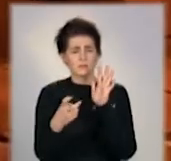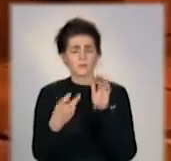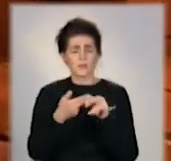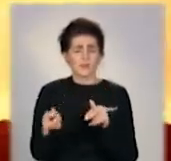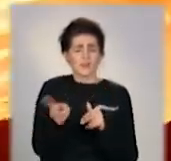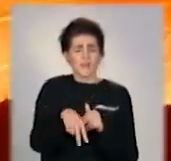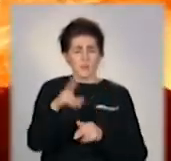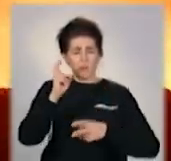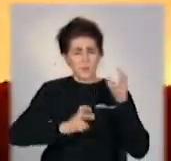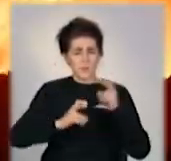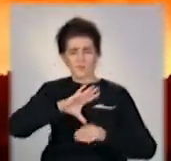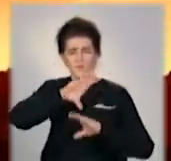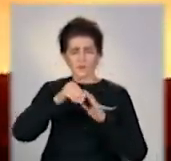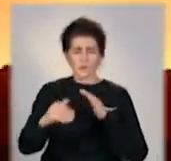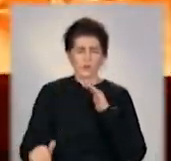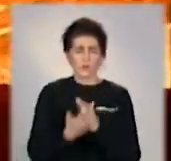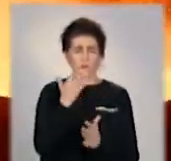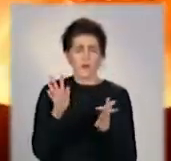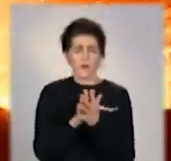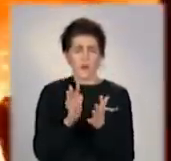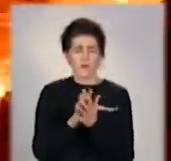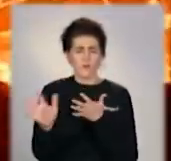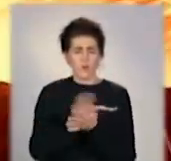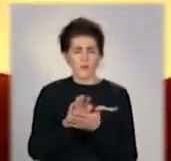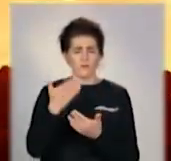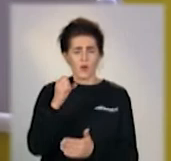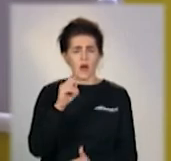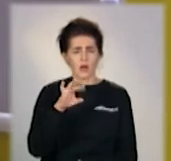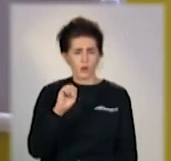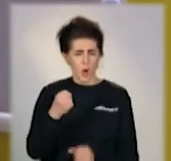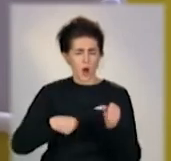підприємства повністю відмовилася від брудного мартенівського виробництва.